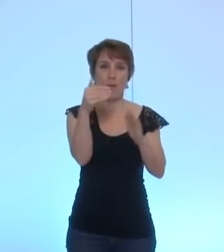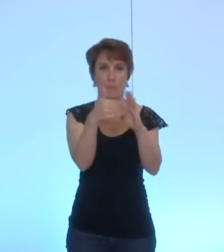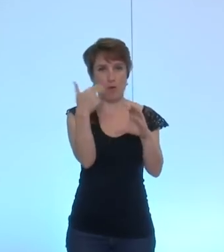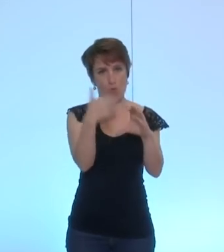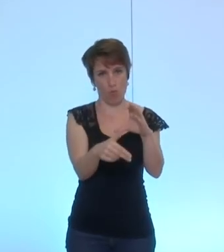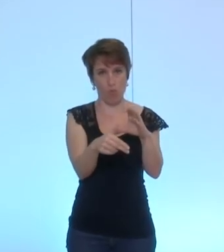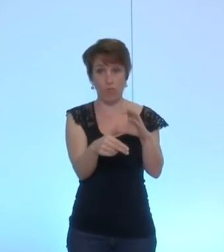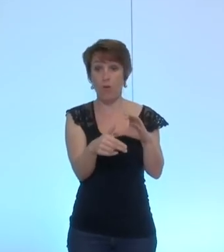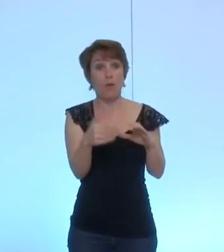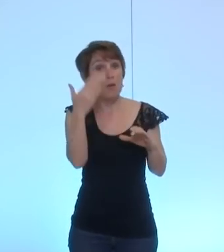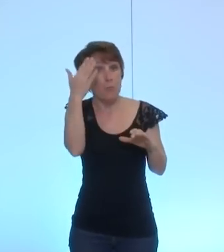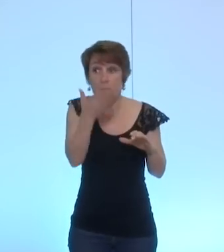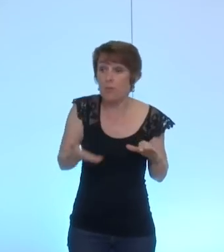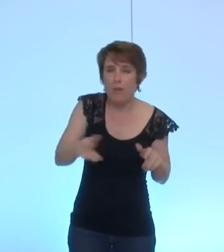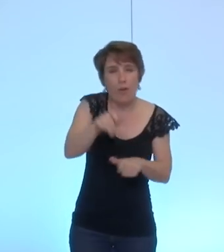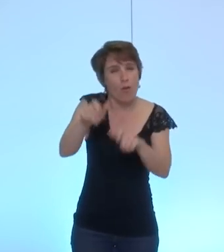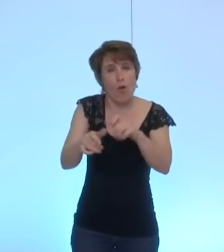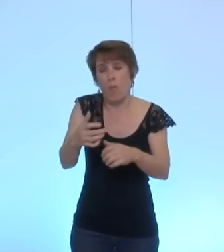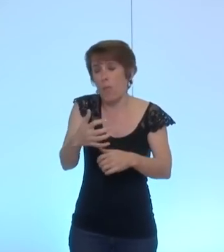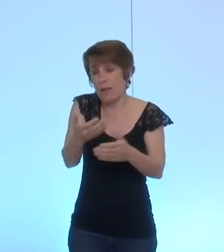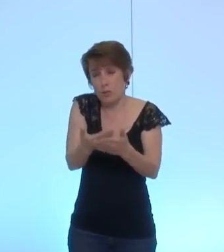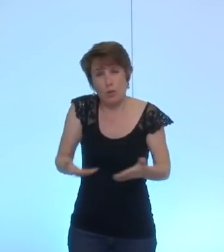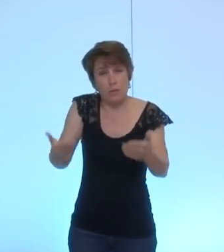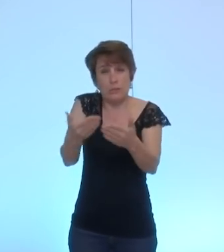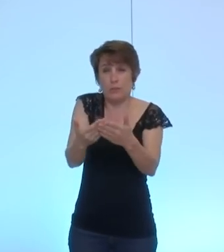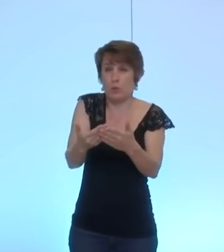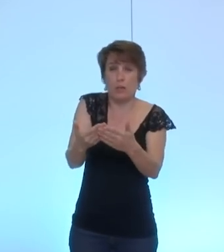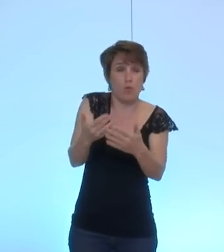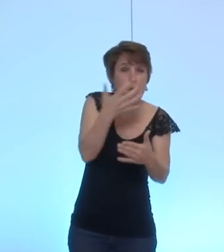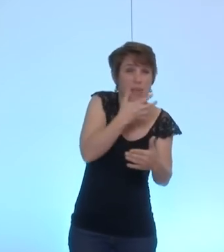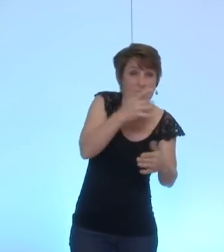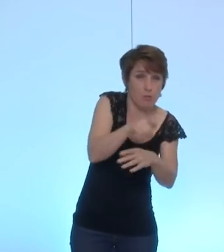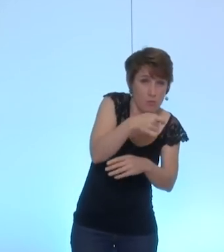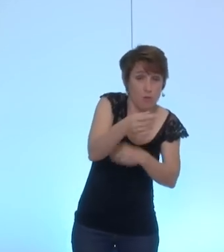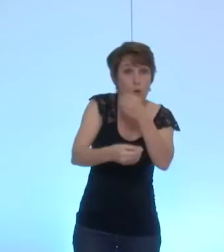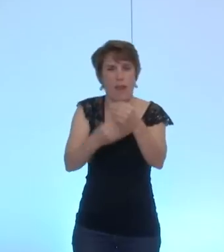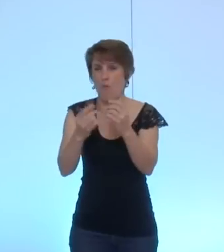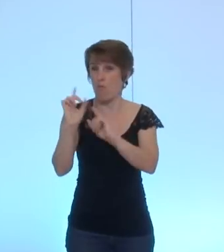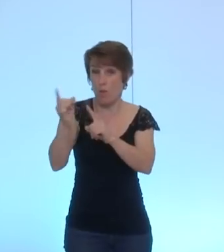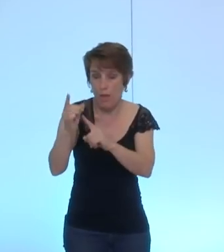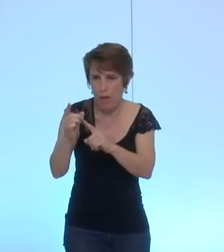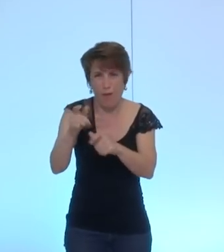aux populations des plus déshéritées lors de catastrophes ou de conflits armés merci